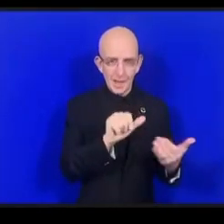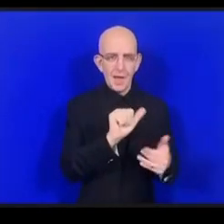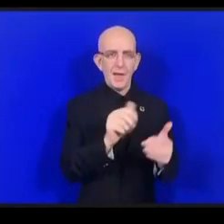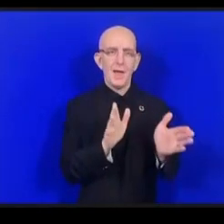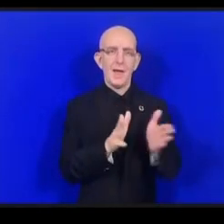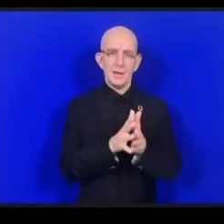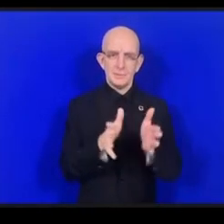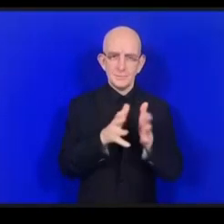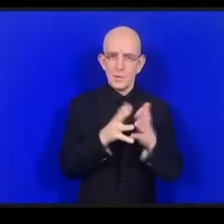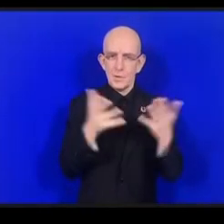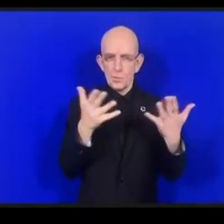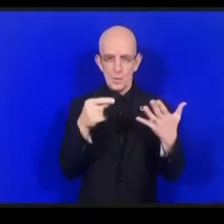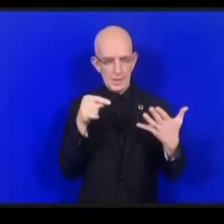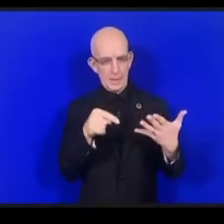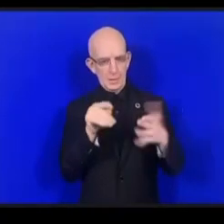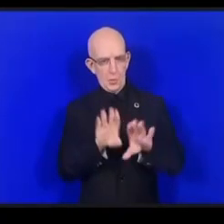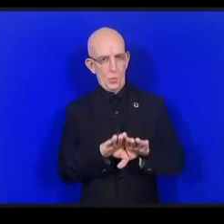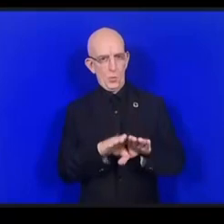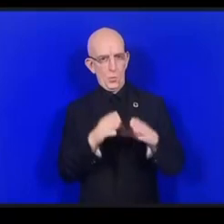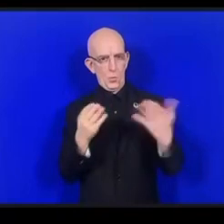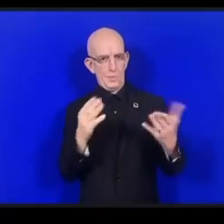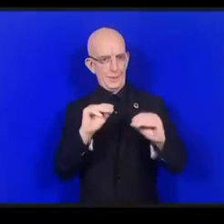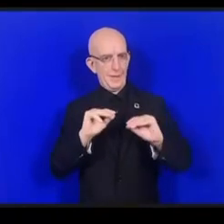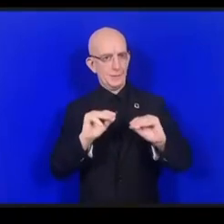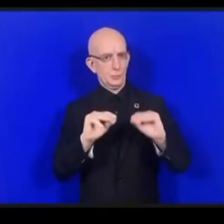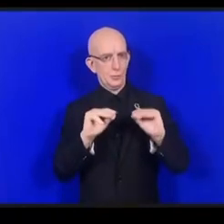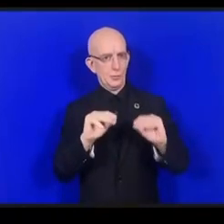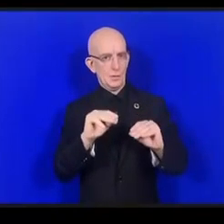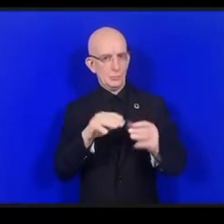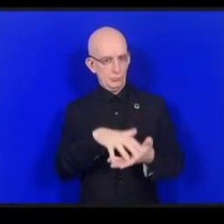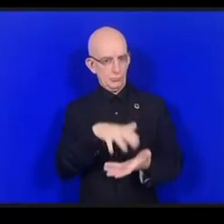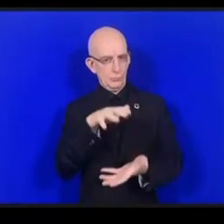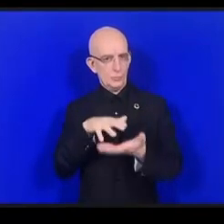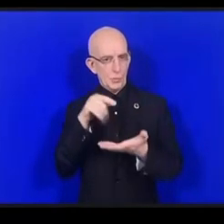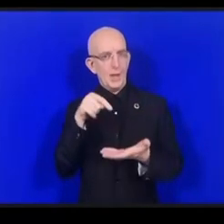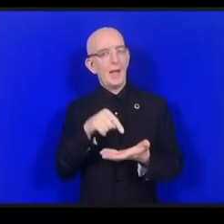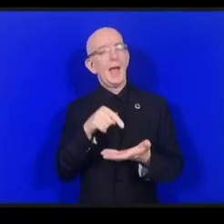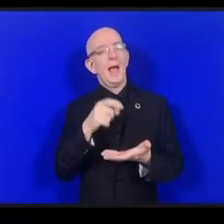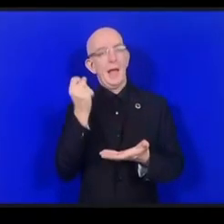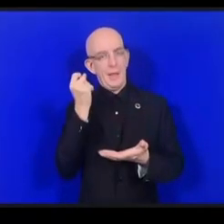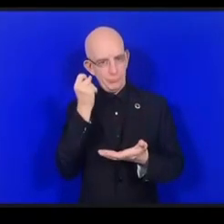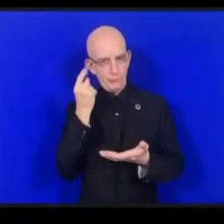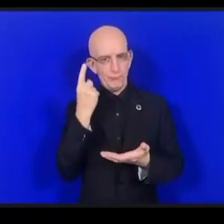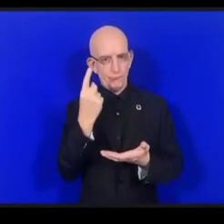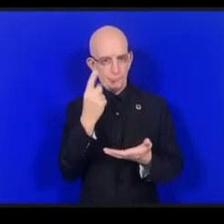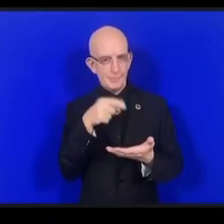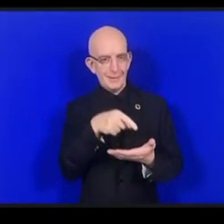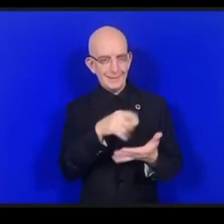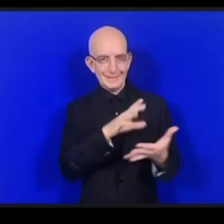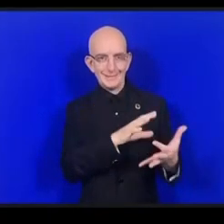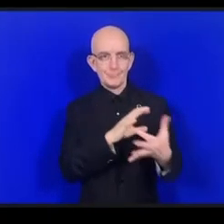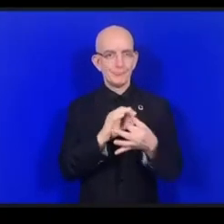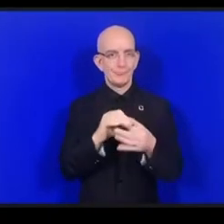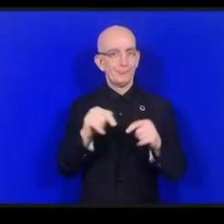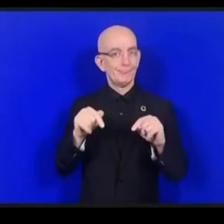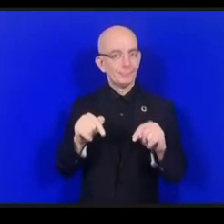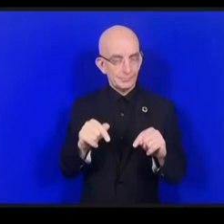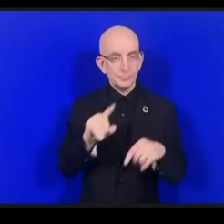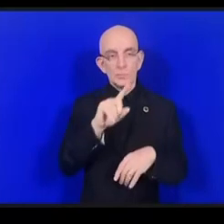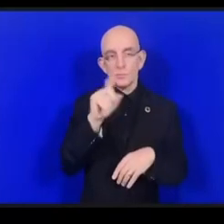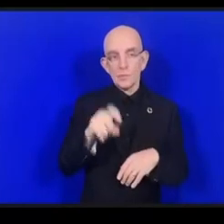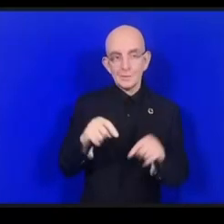Resources الموارد التعليمية المفتوحة الآن أطرح سؤالي على محمد شبير ويمثل